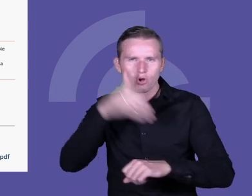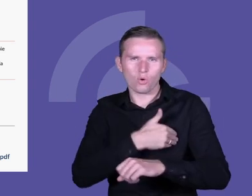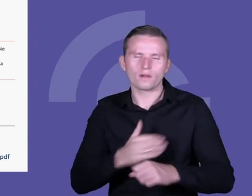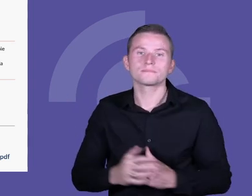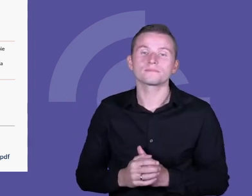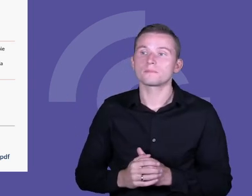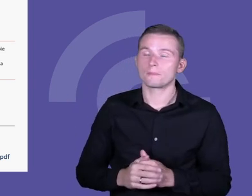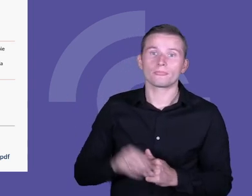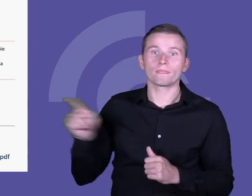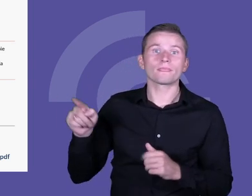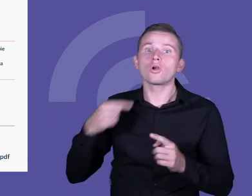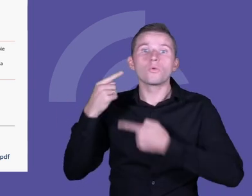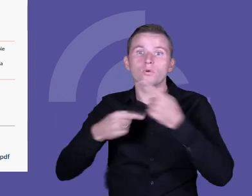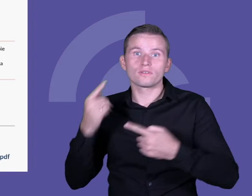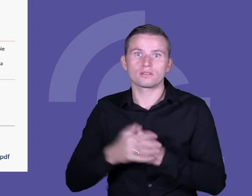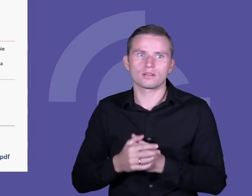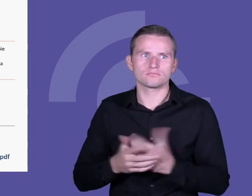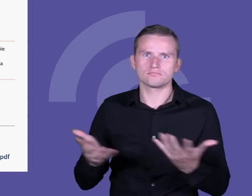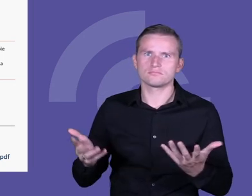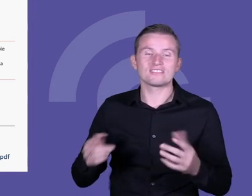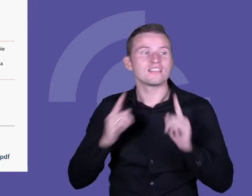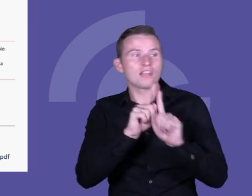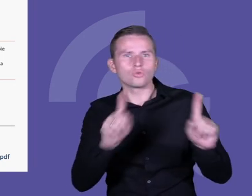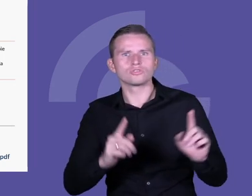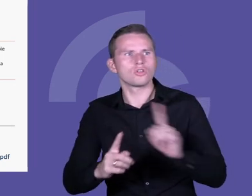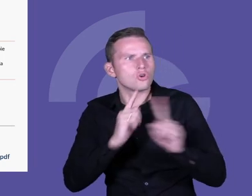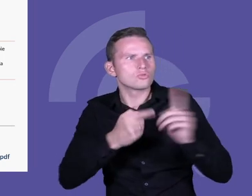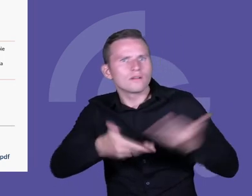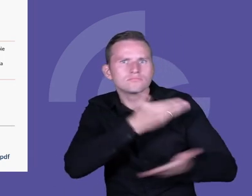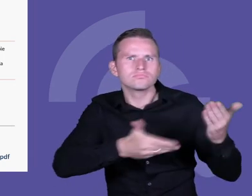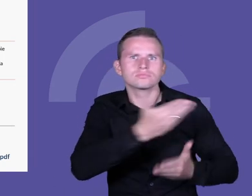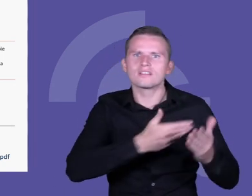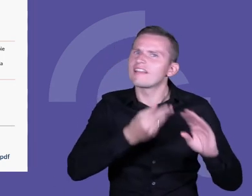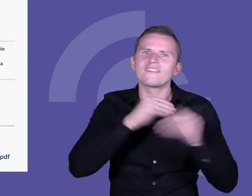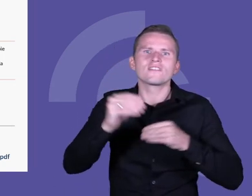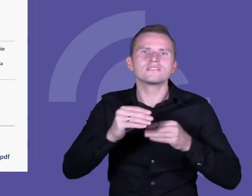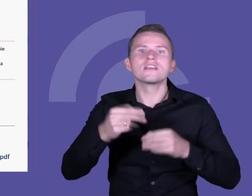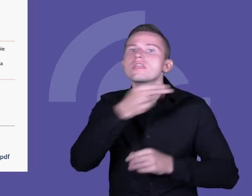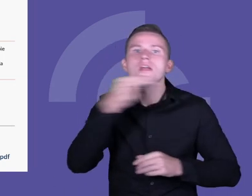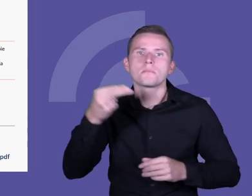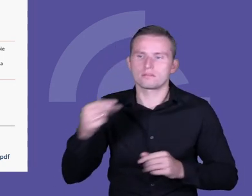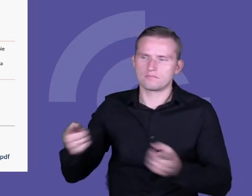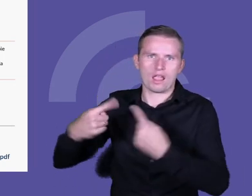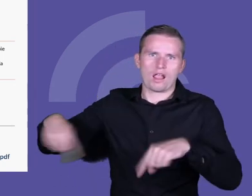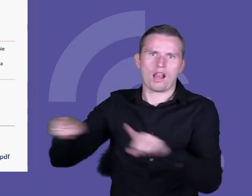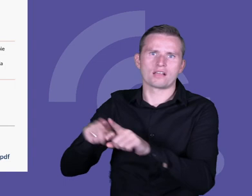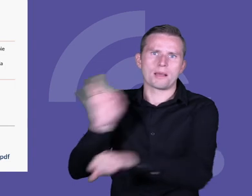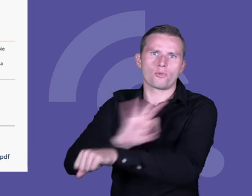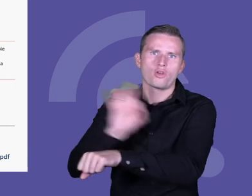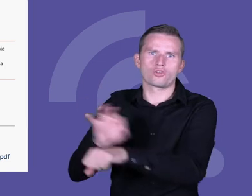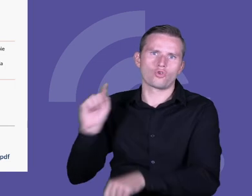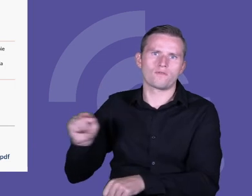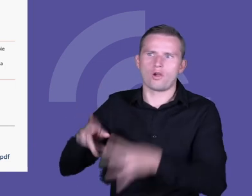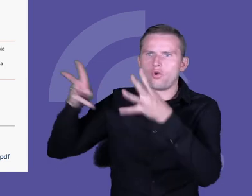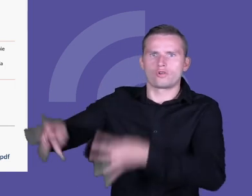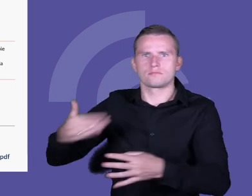życiu o żadnej innej klasie nie rozmawiała tyle z nauczycielami, co właśnie o klasie projektowej. To także wydaje nam